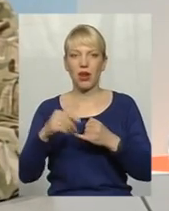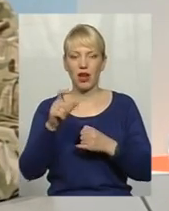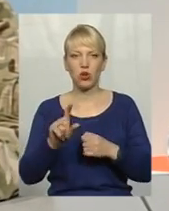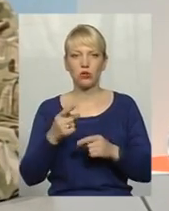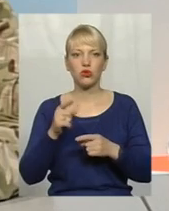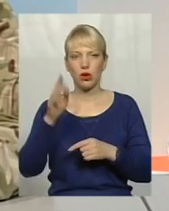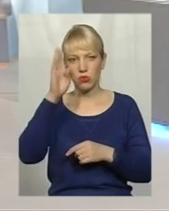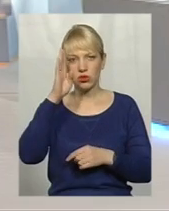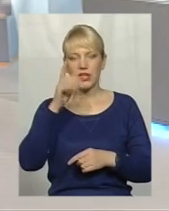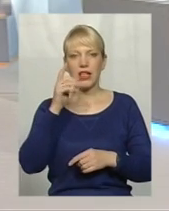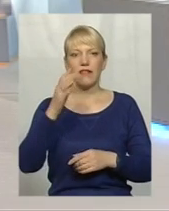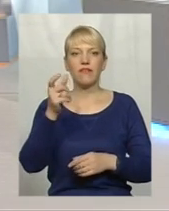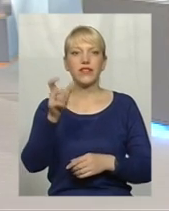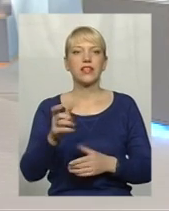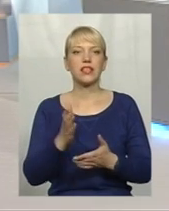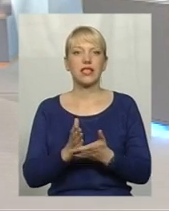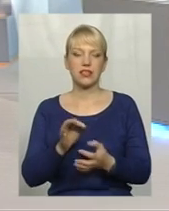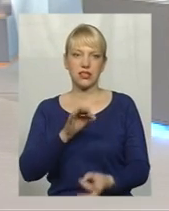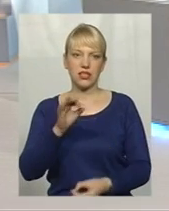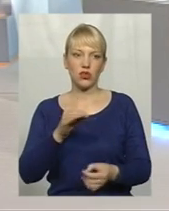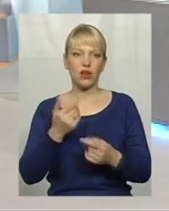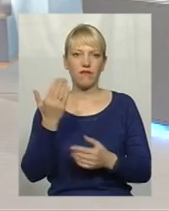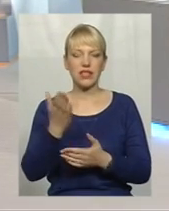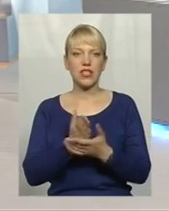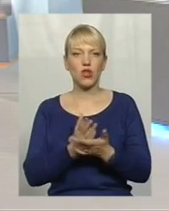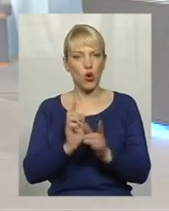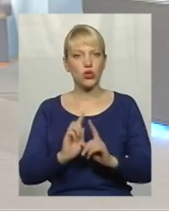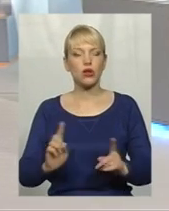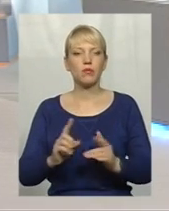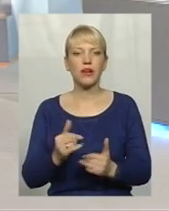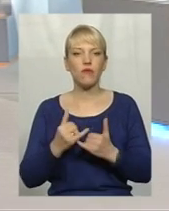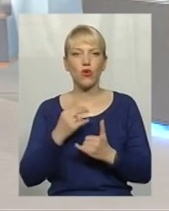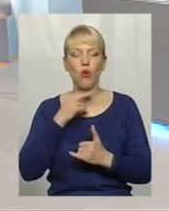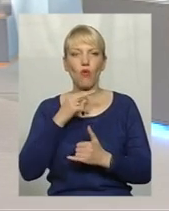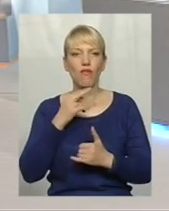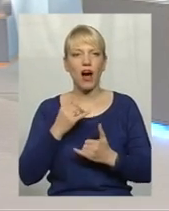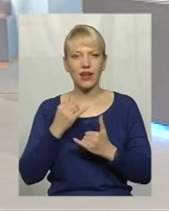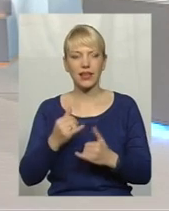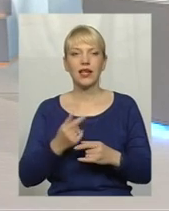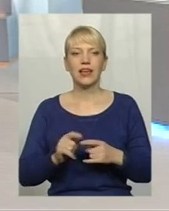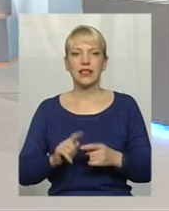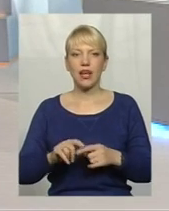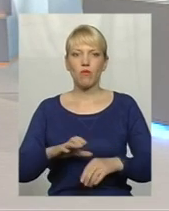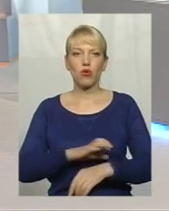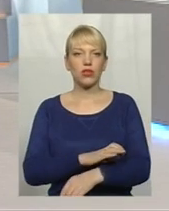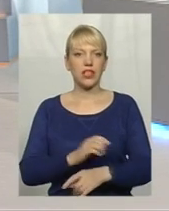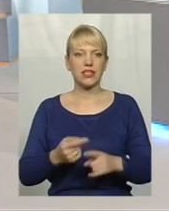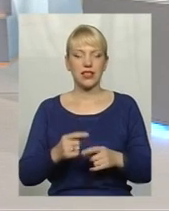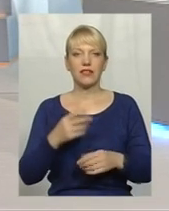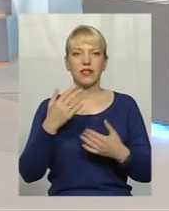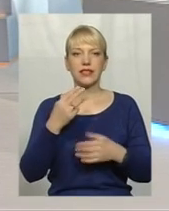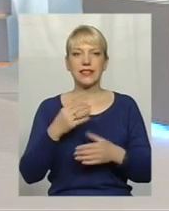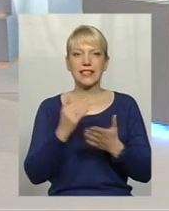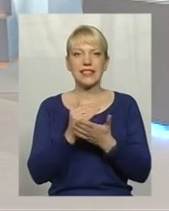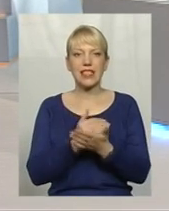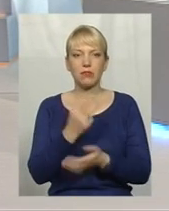бо він сирота, він заслуговував особливої уваги. І цей протест, він дуже хороший, бо системи 3D йому вже поставлено. І дуже